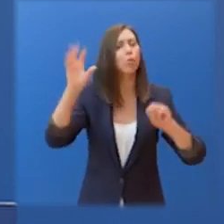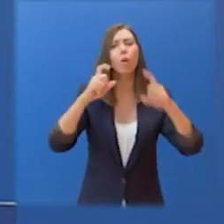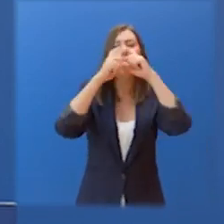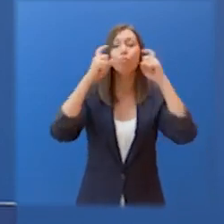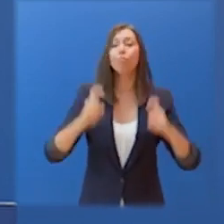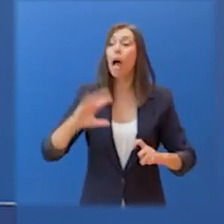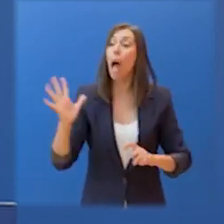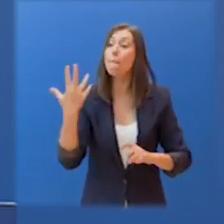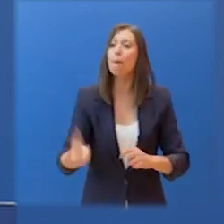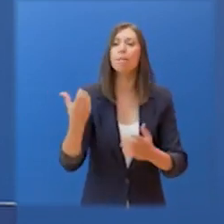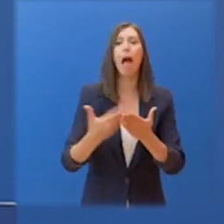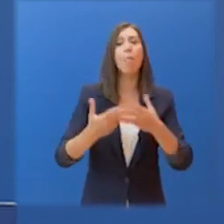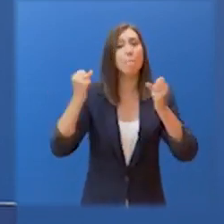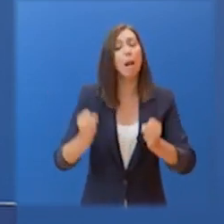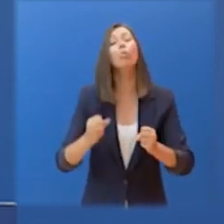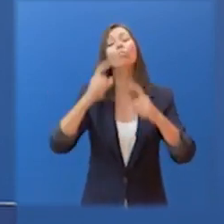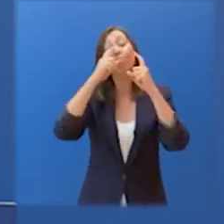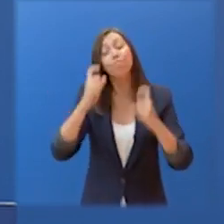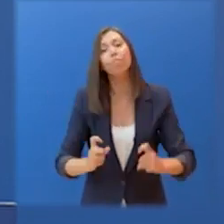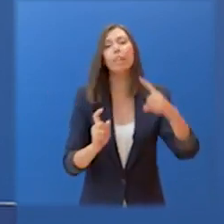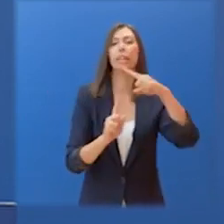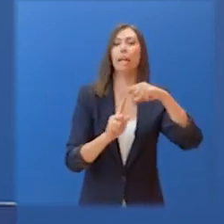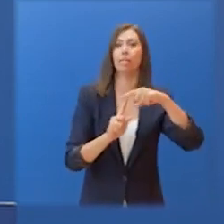διενεργηθεί στη χώρα προέλευσης και όχι στην Ελλάδα.